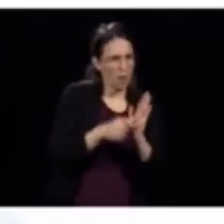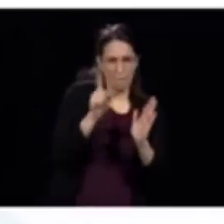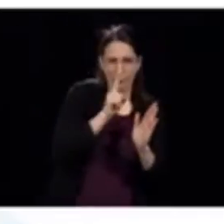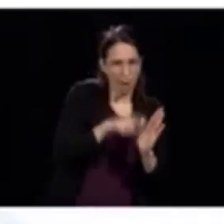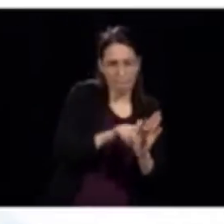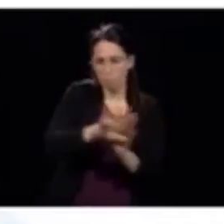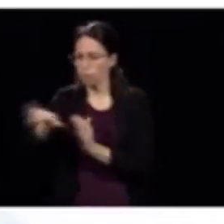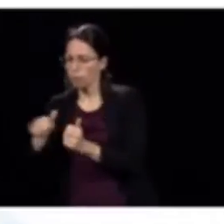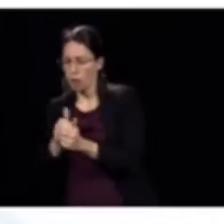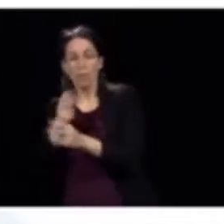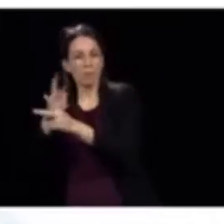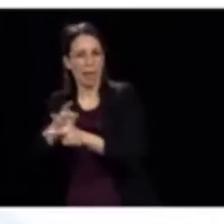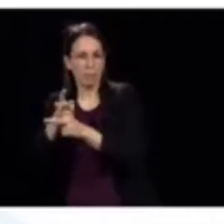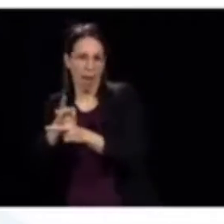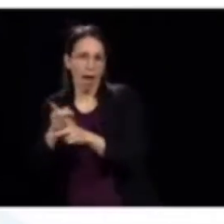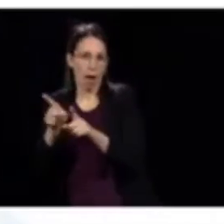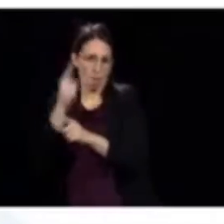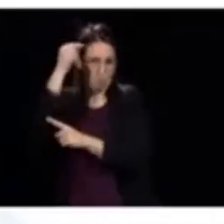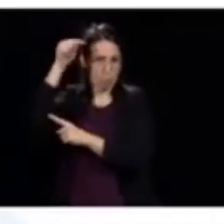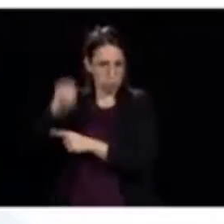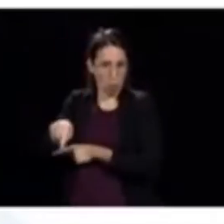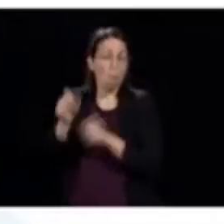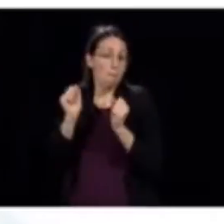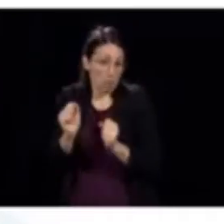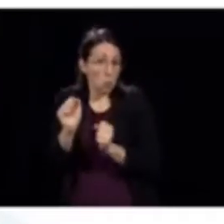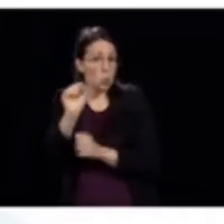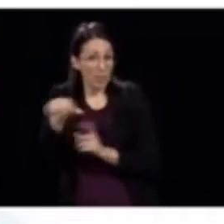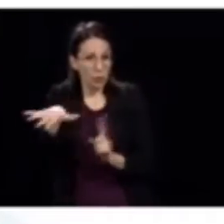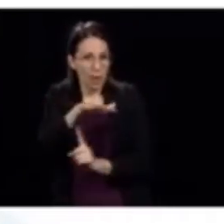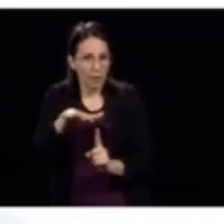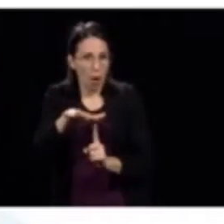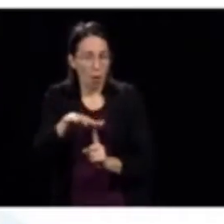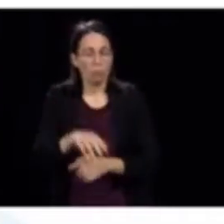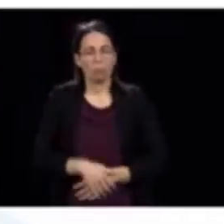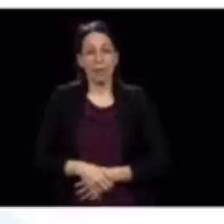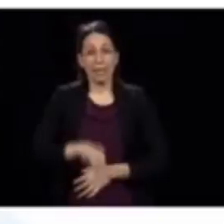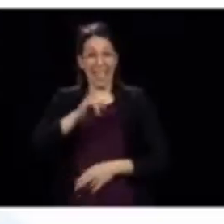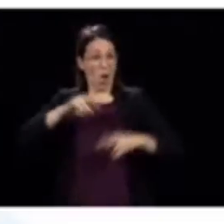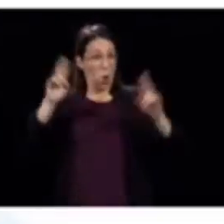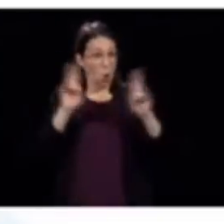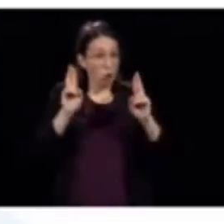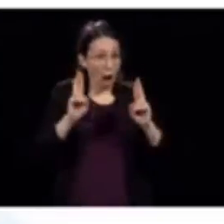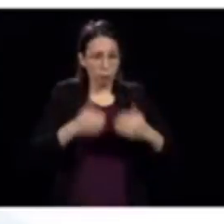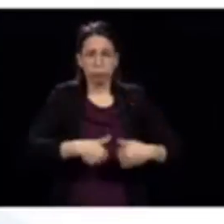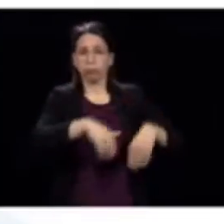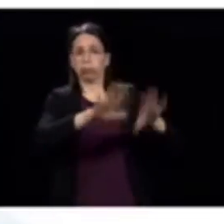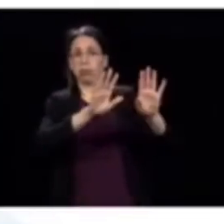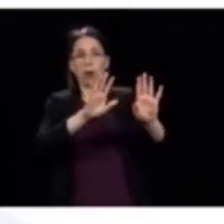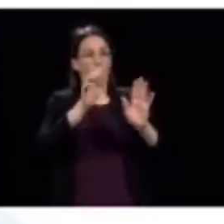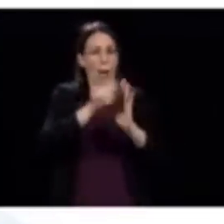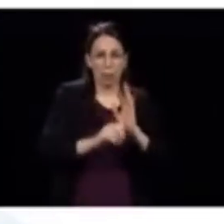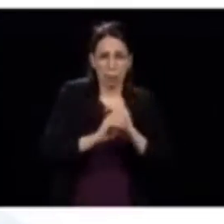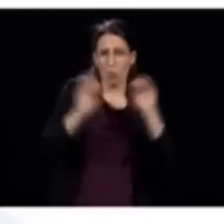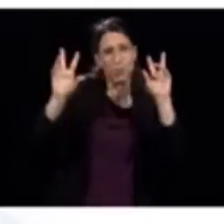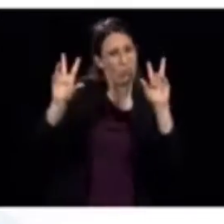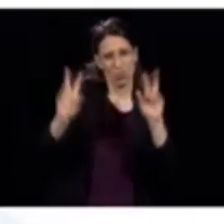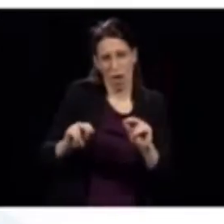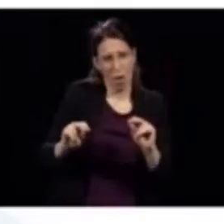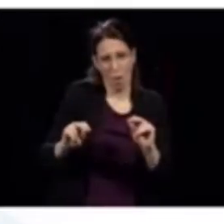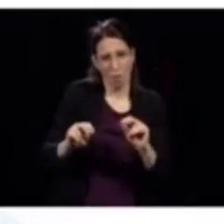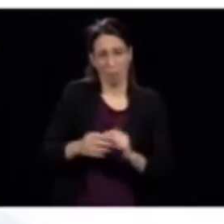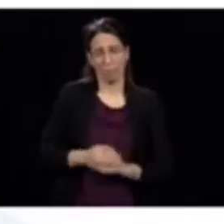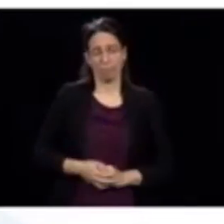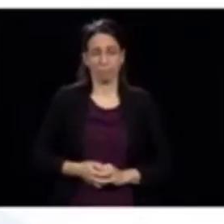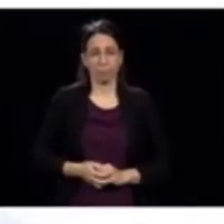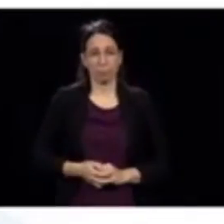chirurgie. Ça, ça peut arriver. Mais on n'a pas laissé une situation urgente ne pas être opérée, par exemple. Alors,